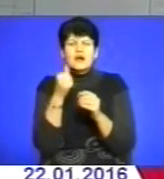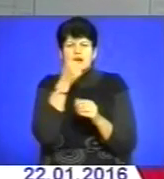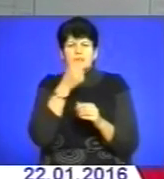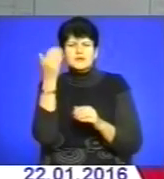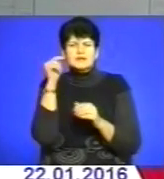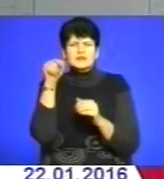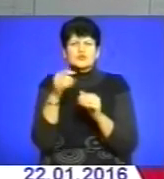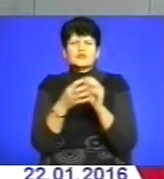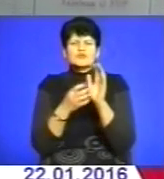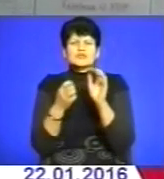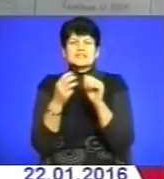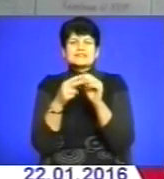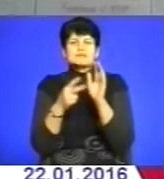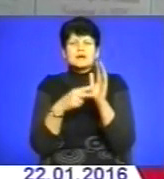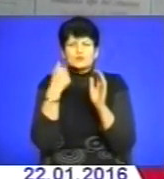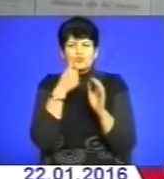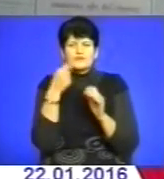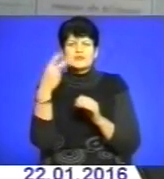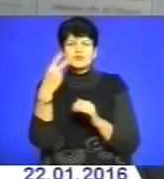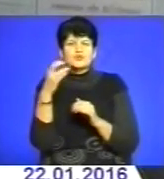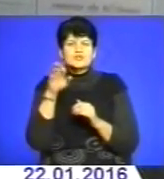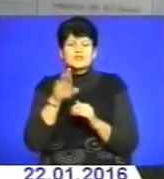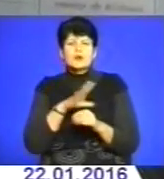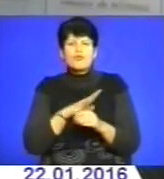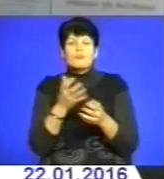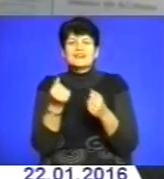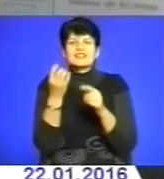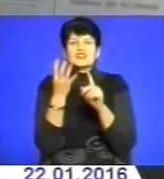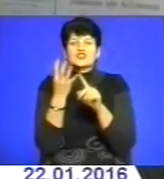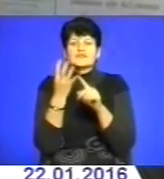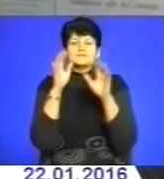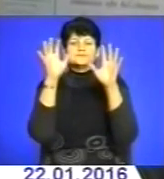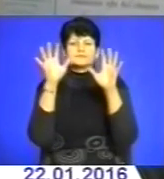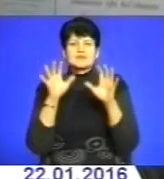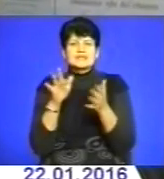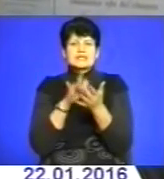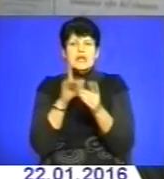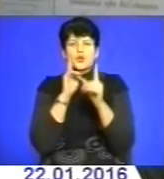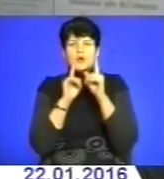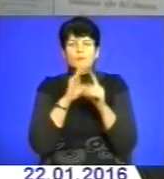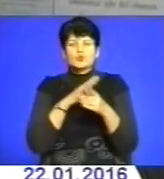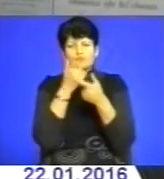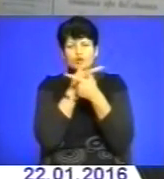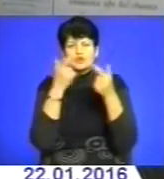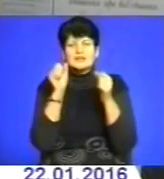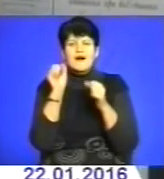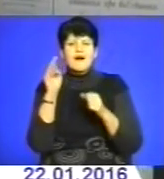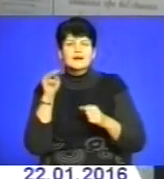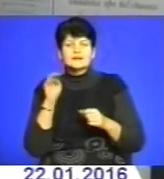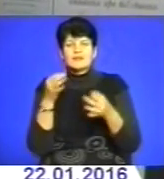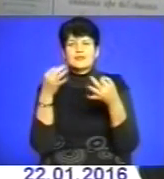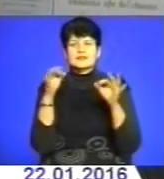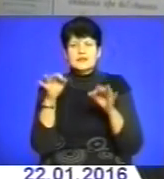році, 23 січня, був прийнятий четвертий універсал Центральної Ради, це було проголошення акт незалежності